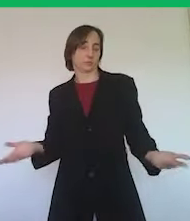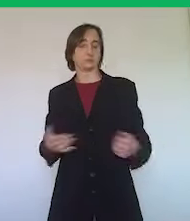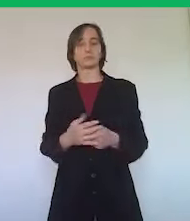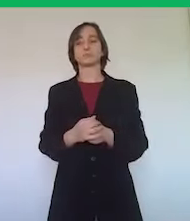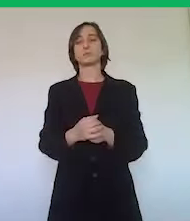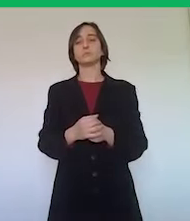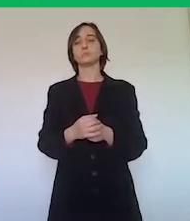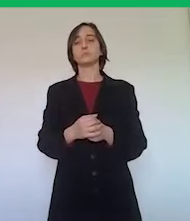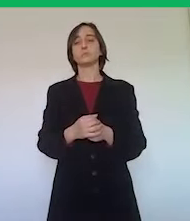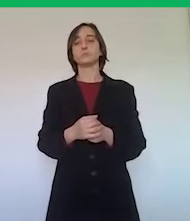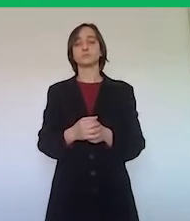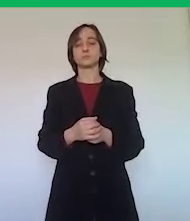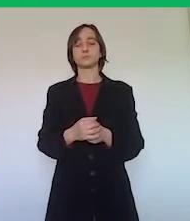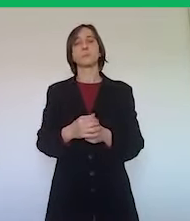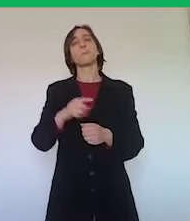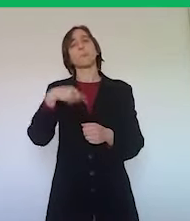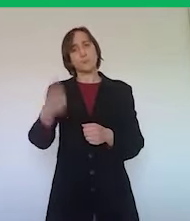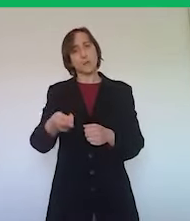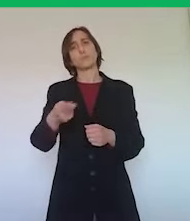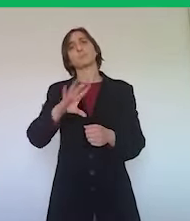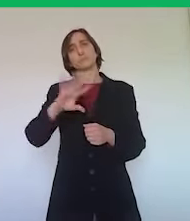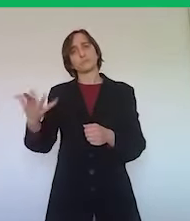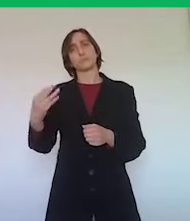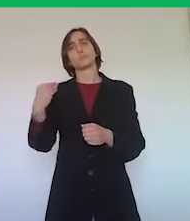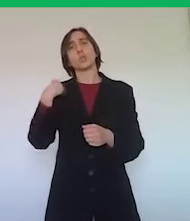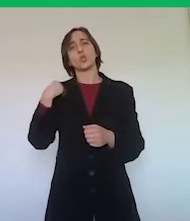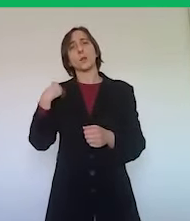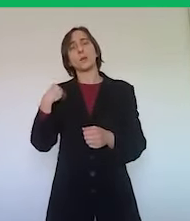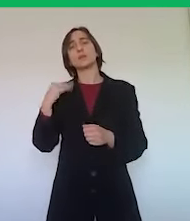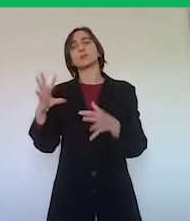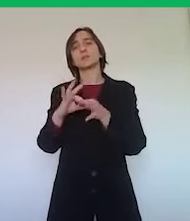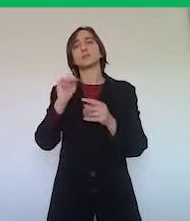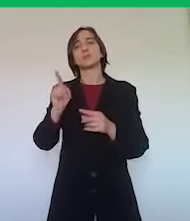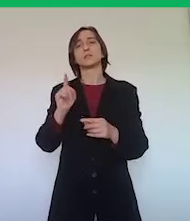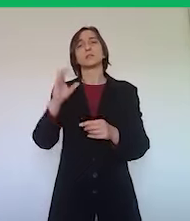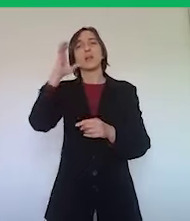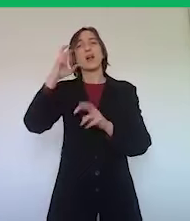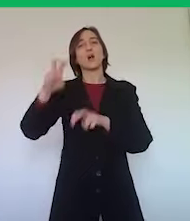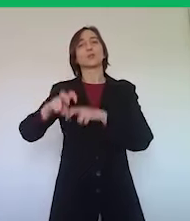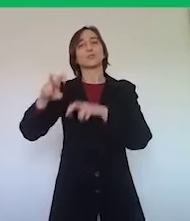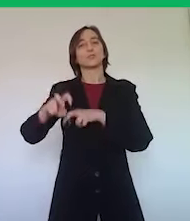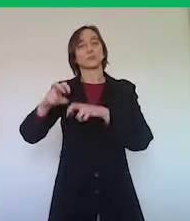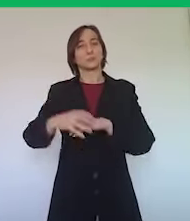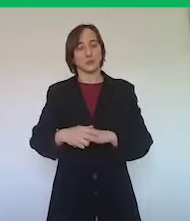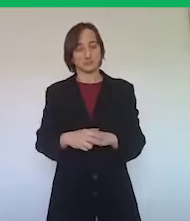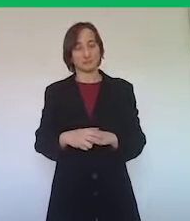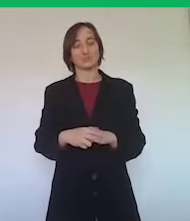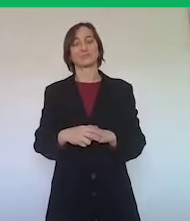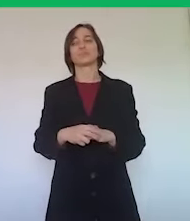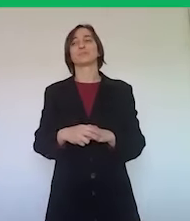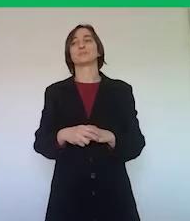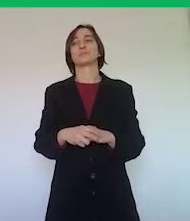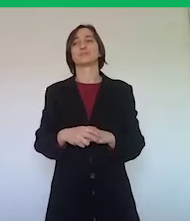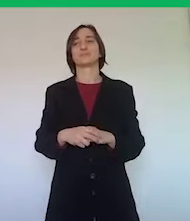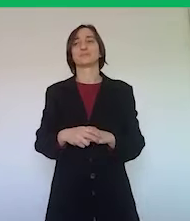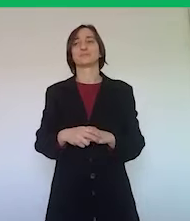nostra regione. Mi sono state fatte anche alcune domande rispetto agli agriturismi, gli agriturismi